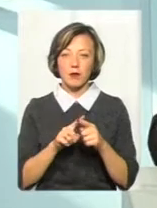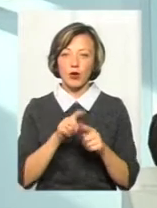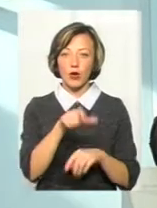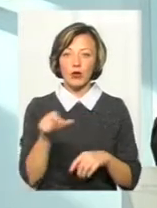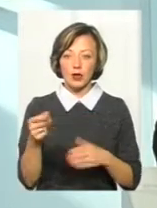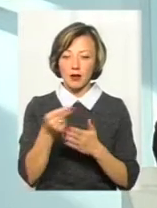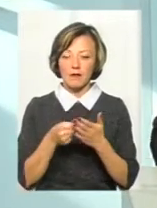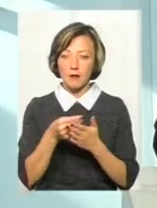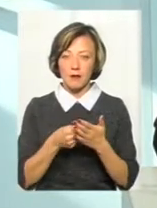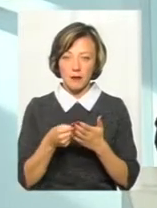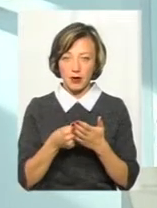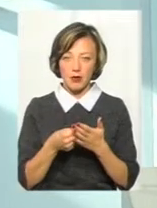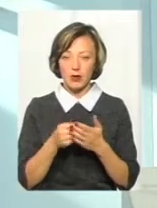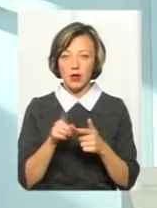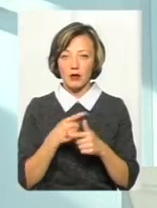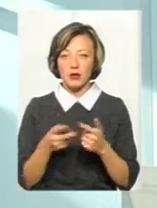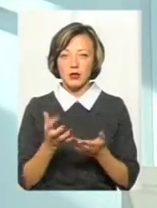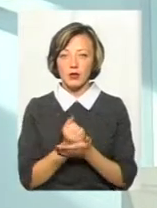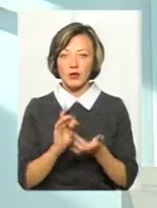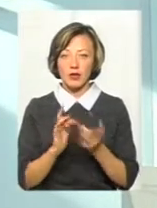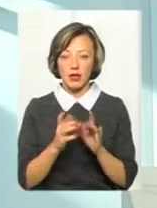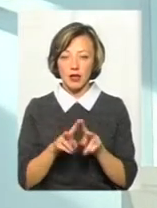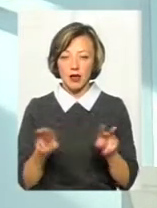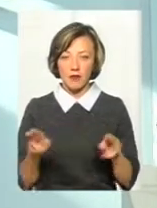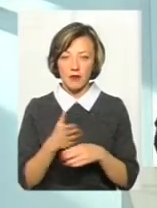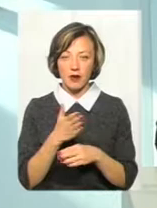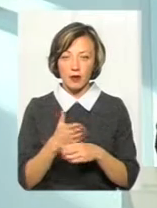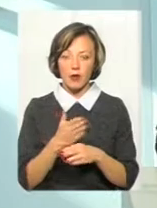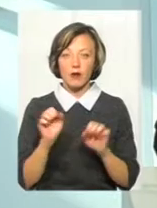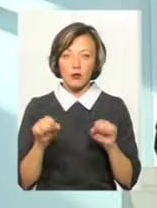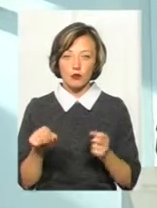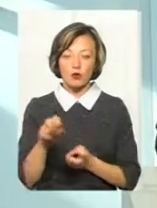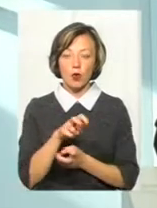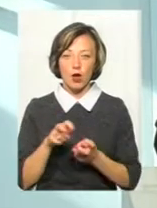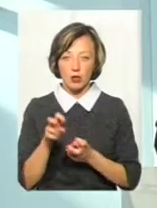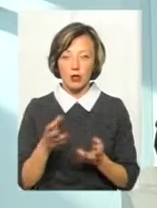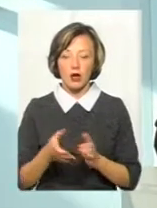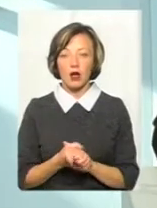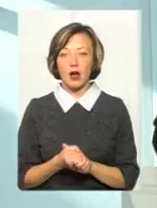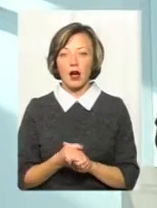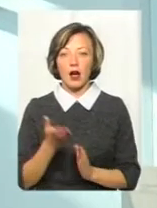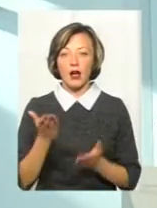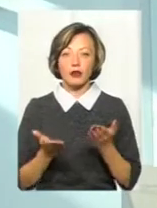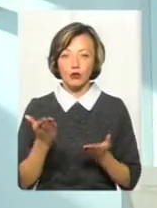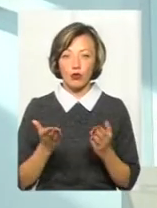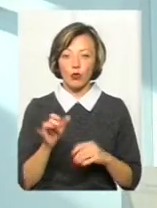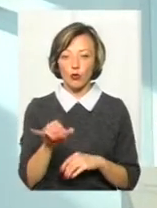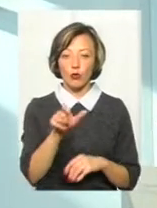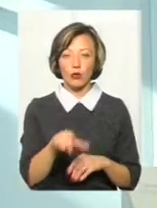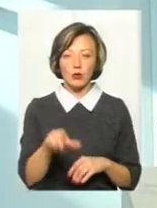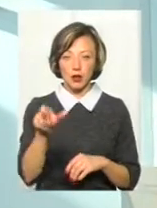намальовують нам, або знаходять в інтернеті такі самі вироби, то ми ще можемо щось шукати. А якщо в людей